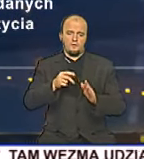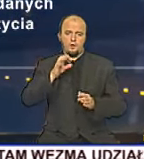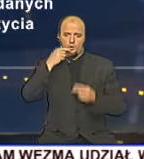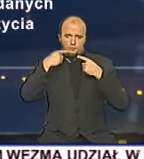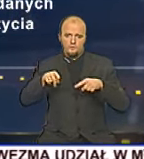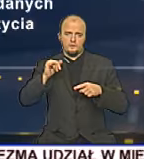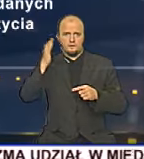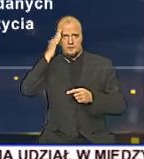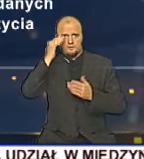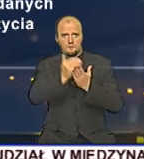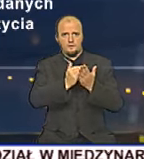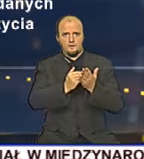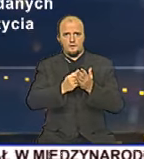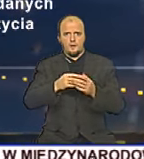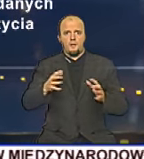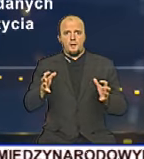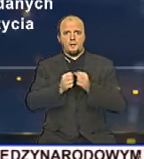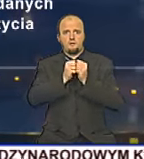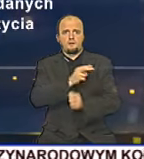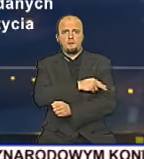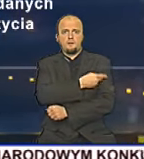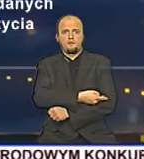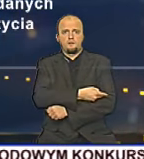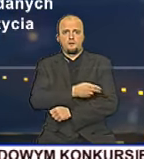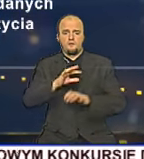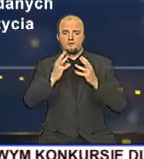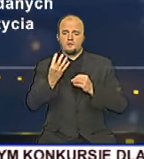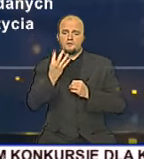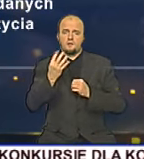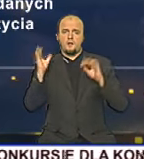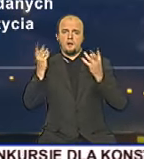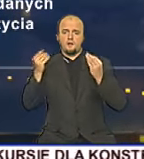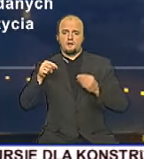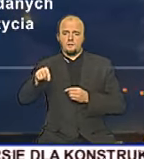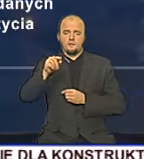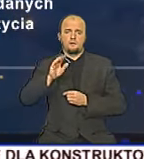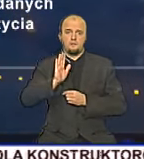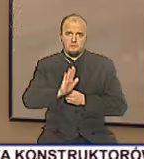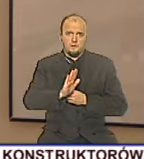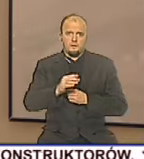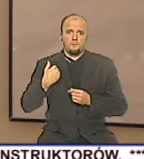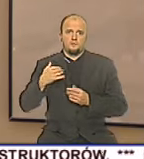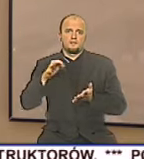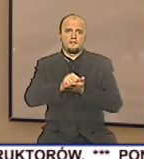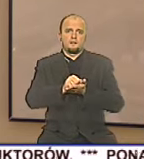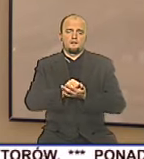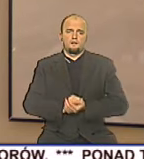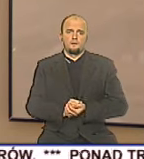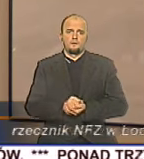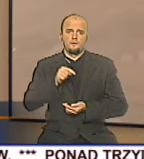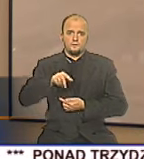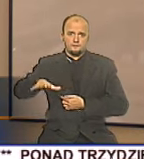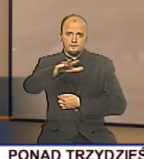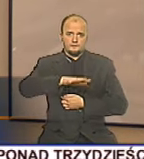ratownictwa medycznego. Wszystkie cztery karetki, jakimi dysponowała firma, były akurat zajęte. Na tym obszarze stacjonują